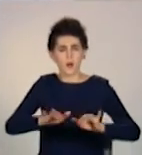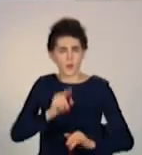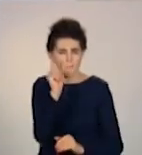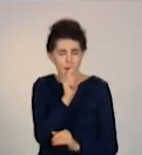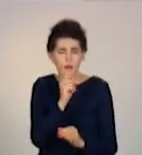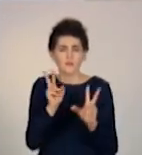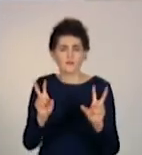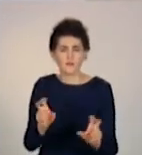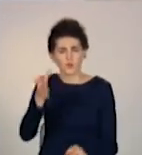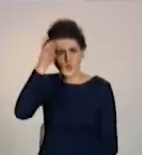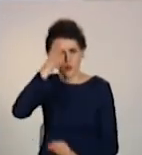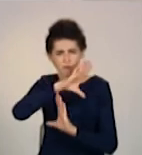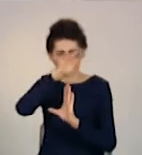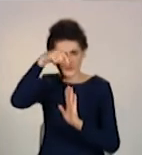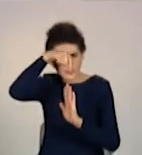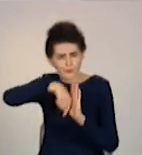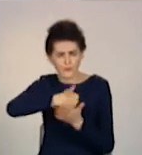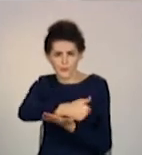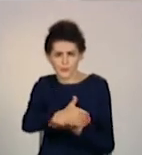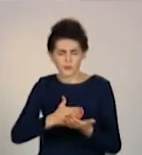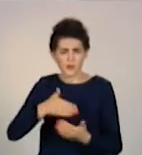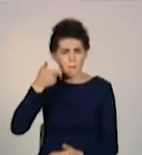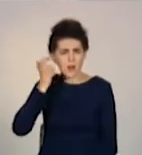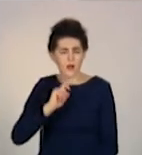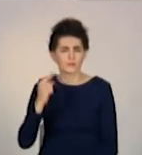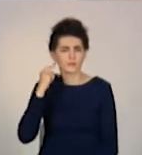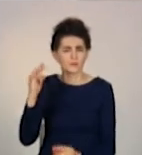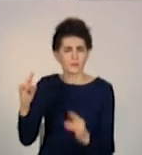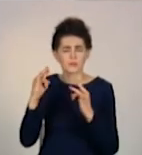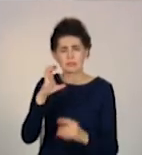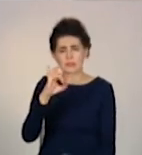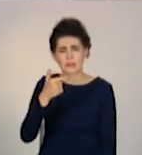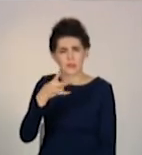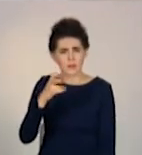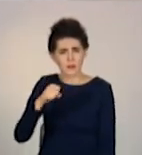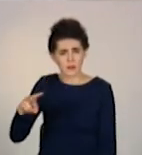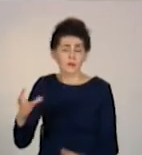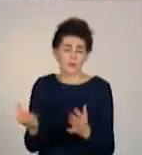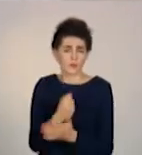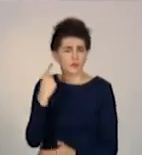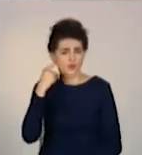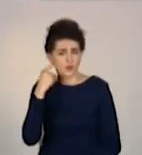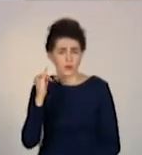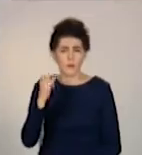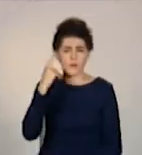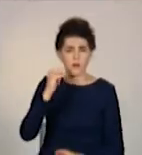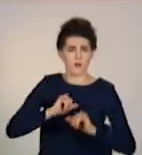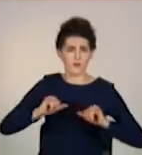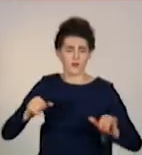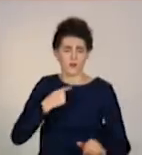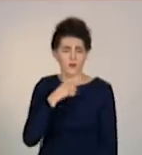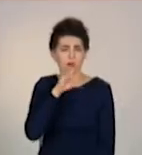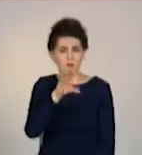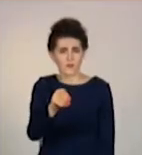багато умними функціями, де будуть подавати йому сигнали. І на цьому рівні він зможе не тільки слухати, але й розмовляти.